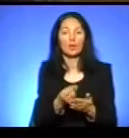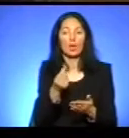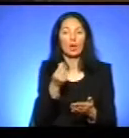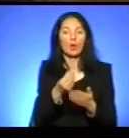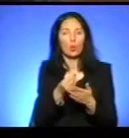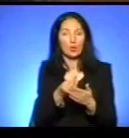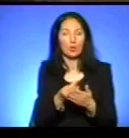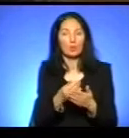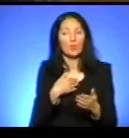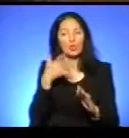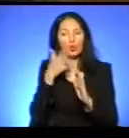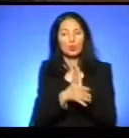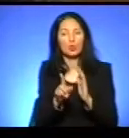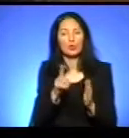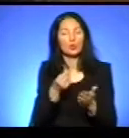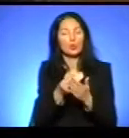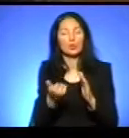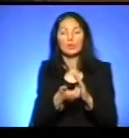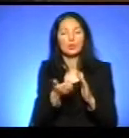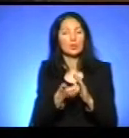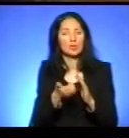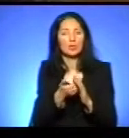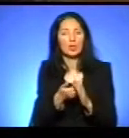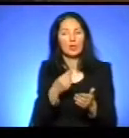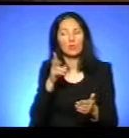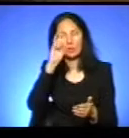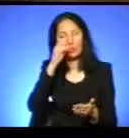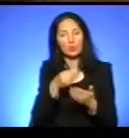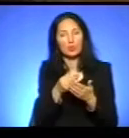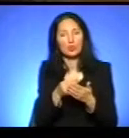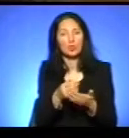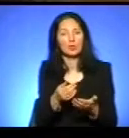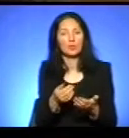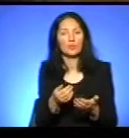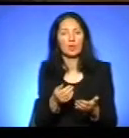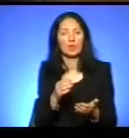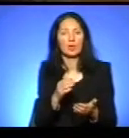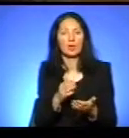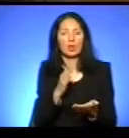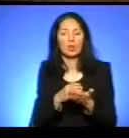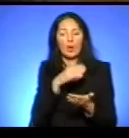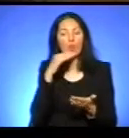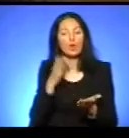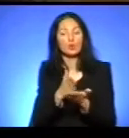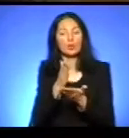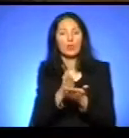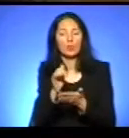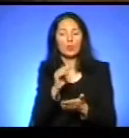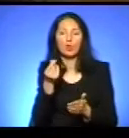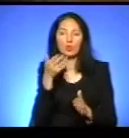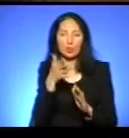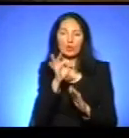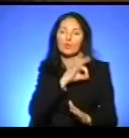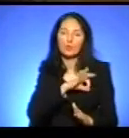розуміємо, що коштів, можливо, в бюджеті є багато напрямків, які використовуються, але